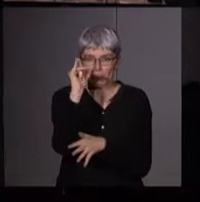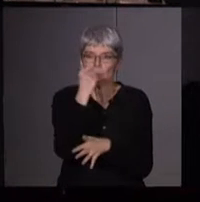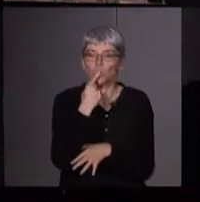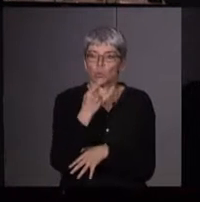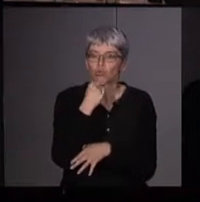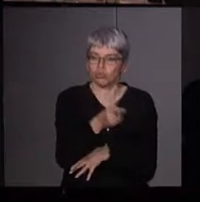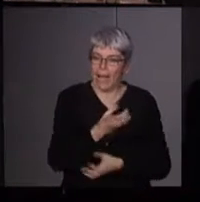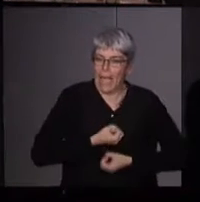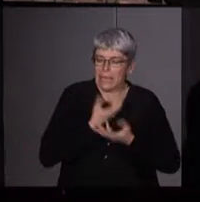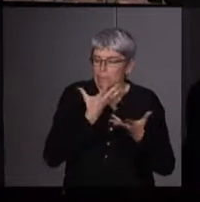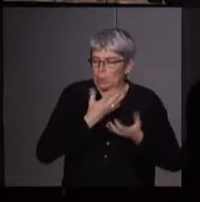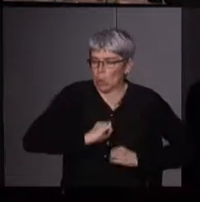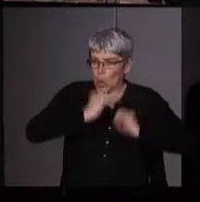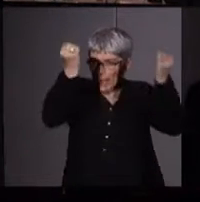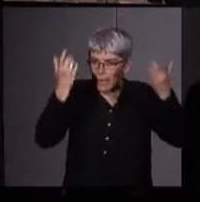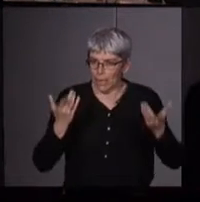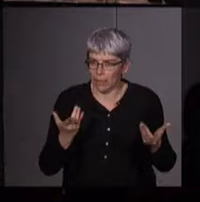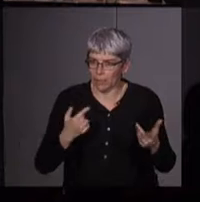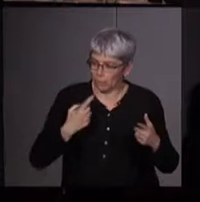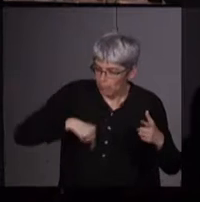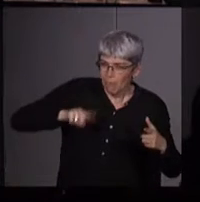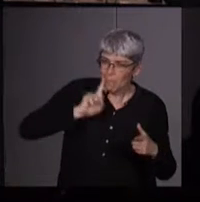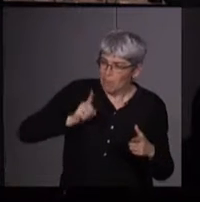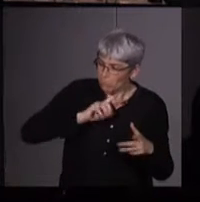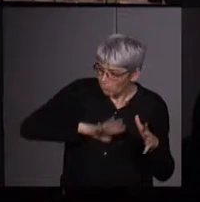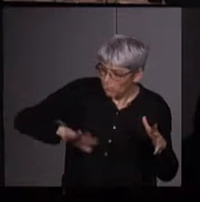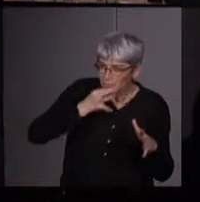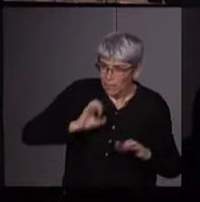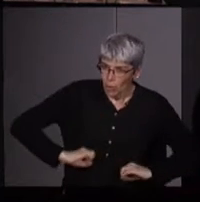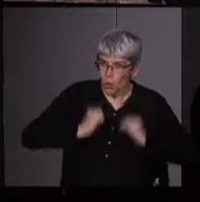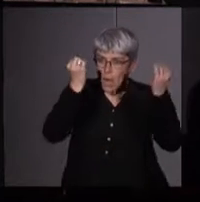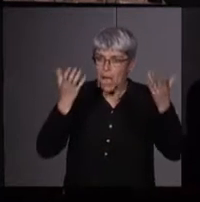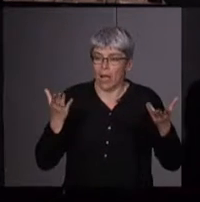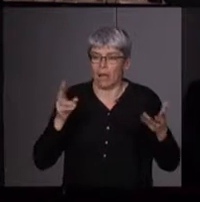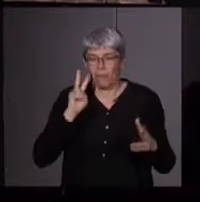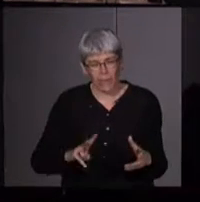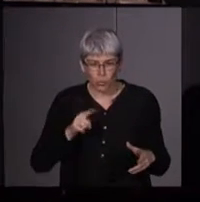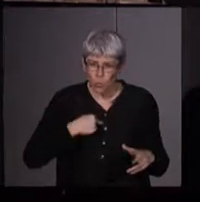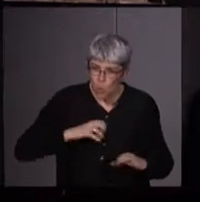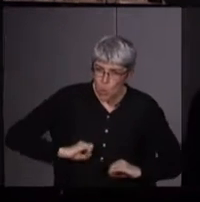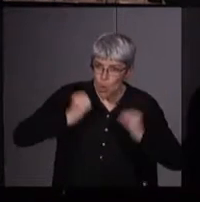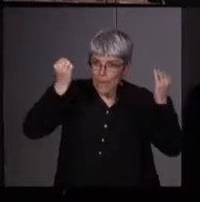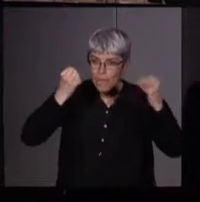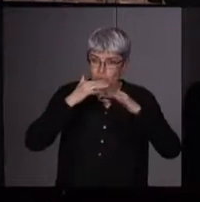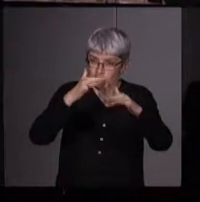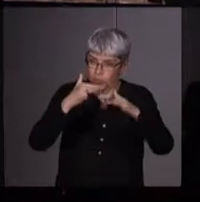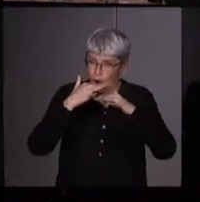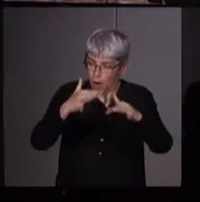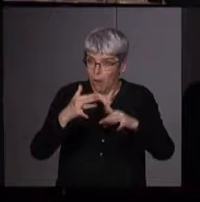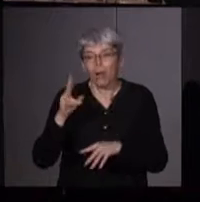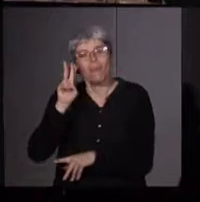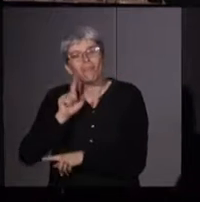rouge et elle exprime la rage. Nous sommes en colère, disent-elles. We are angry. Et leurs chants, disent les deux